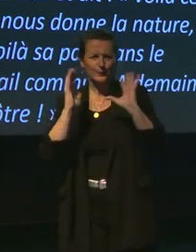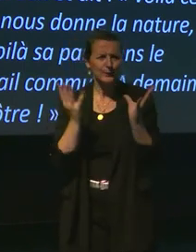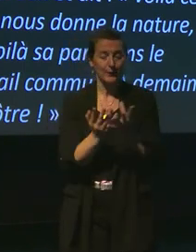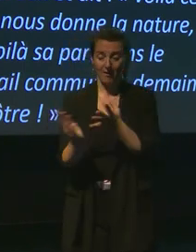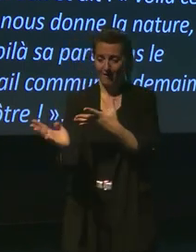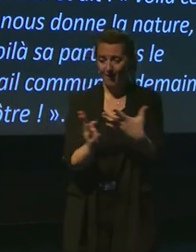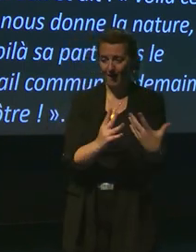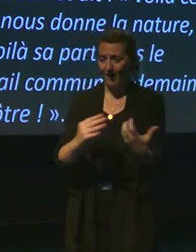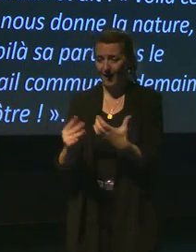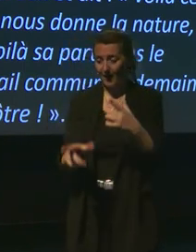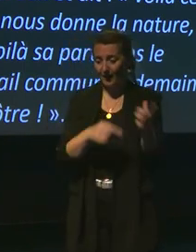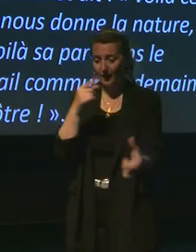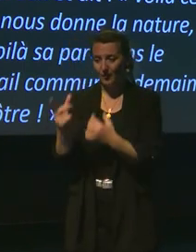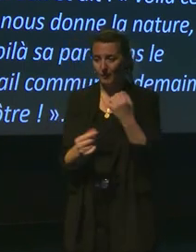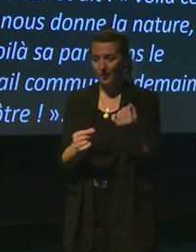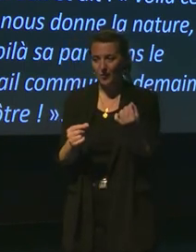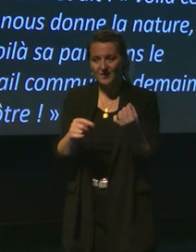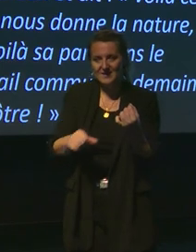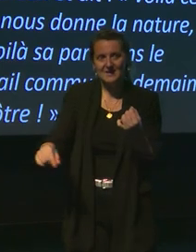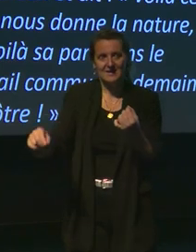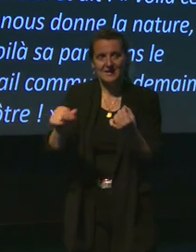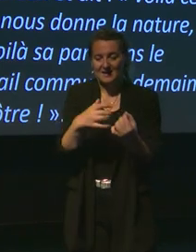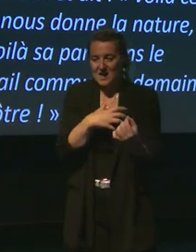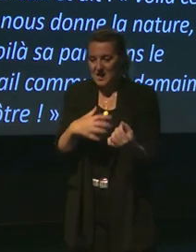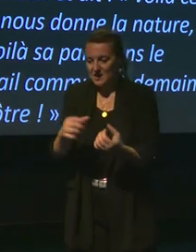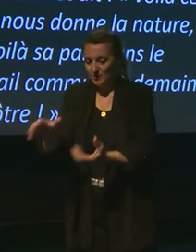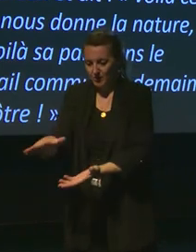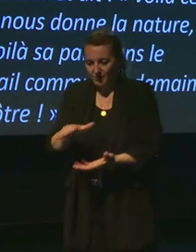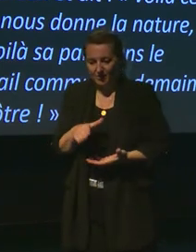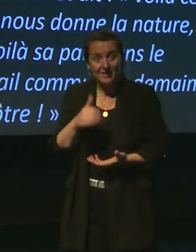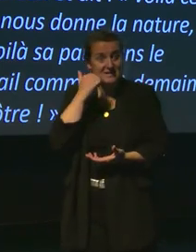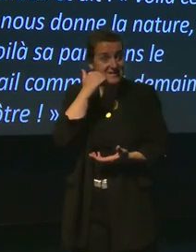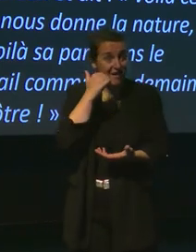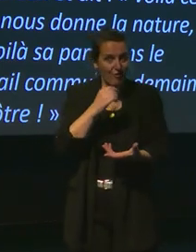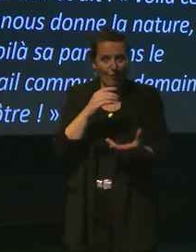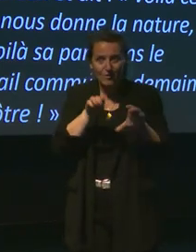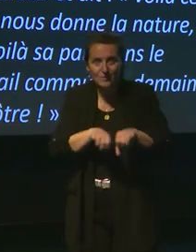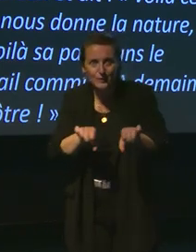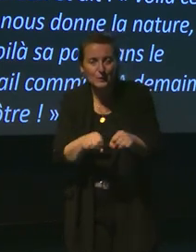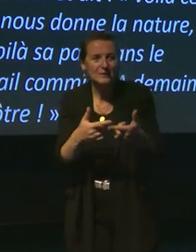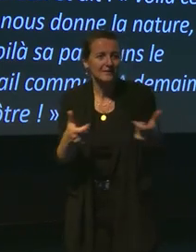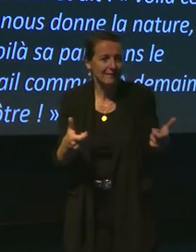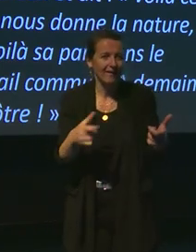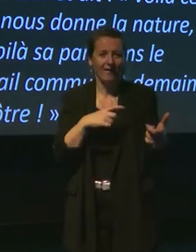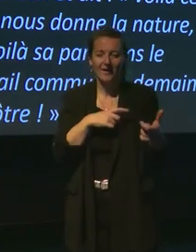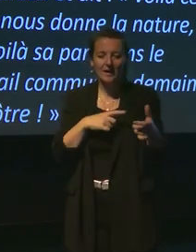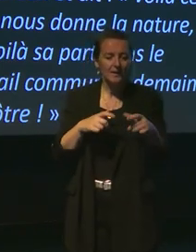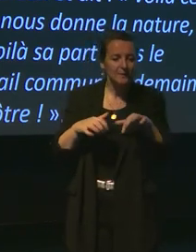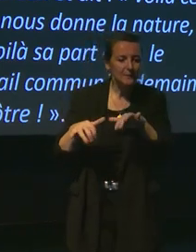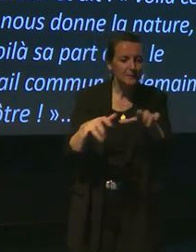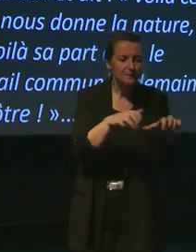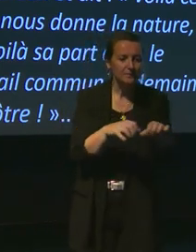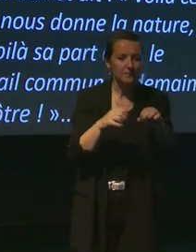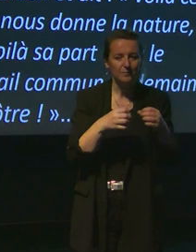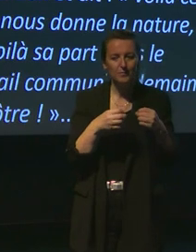et des plantes marines riches en sodium, ils vont faire un savon solide et de la glycérine, à partir du salpète et de la glycérine, vont faire un peu de l'étroglycérine,